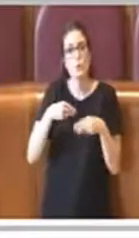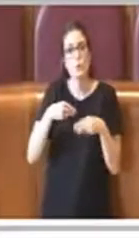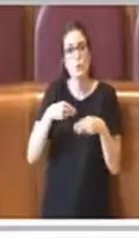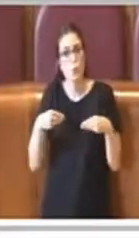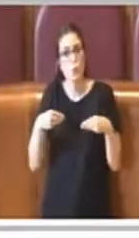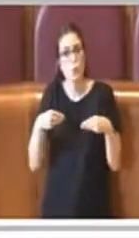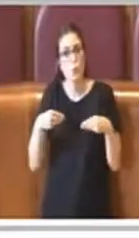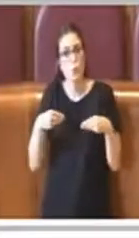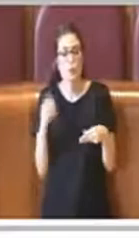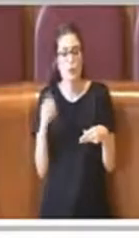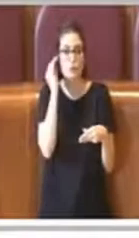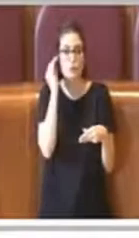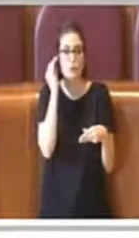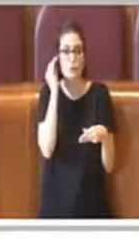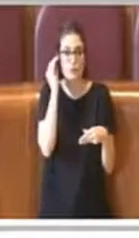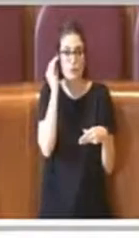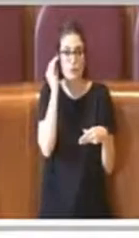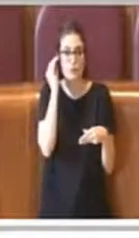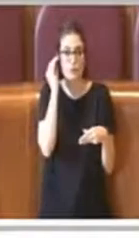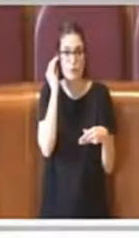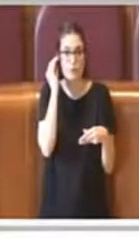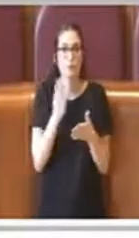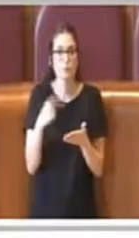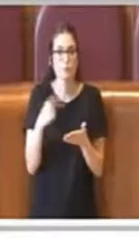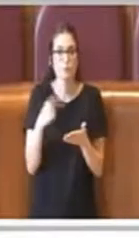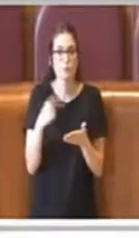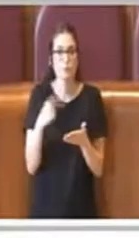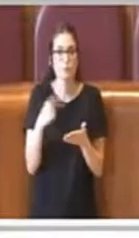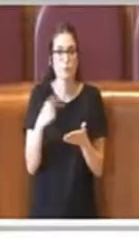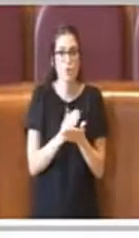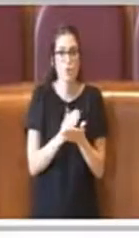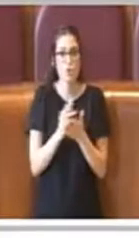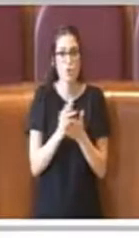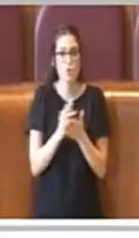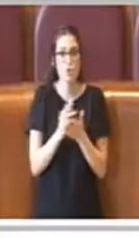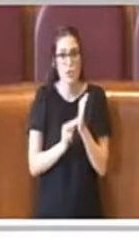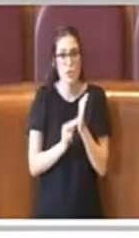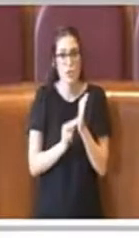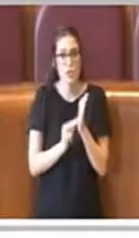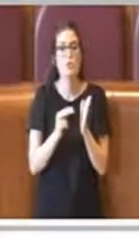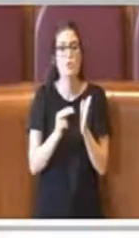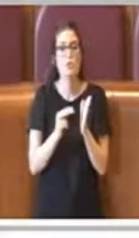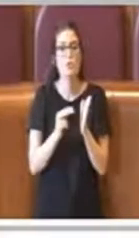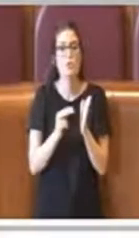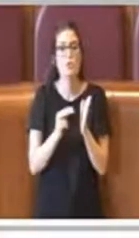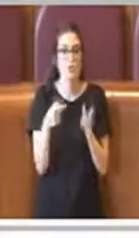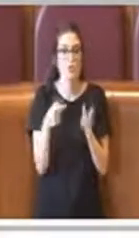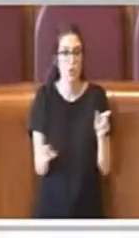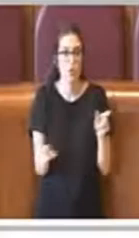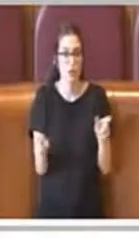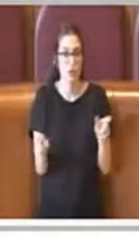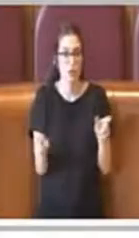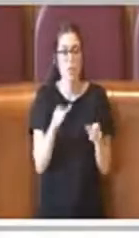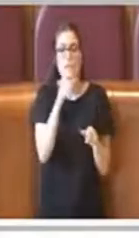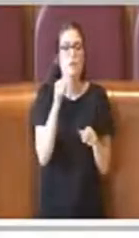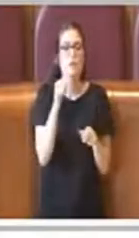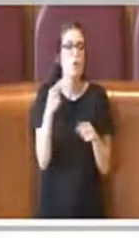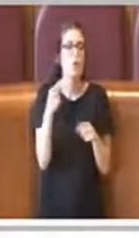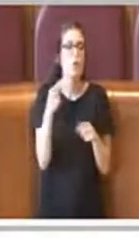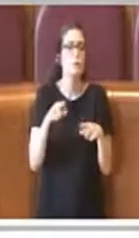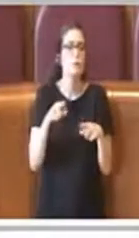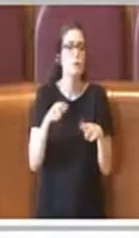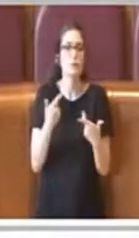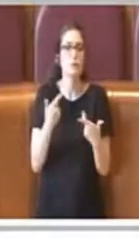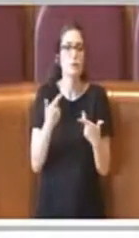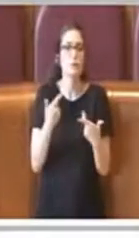strumento che di fatto appunto consiste nel registro dei cittadini, dei singoli cittadini, che appunto